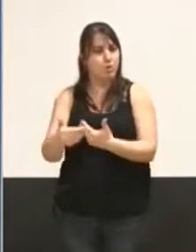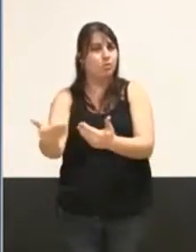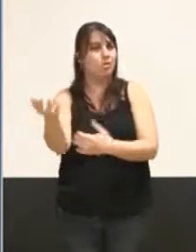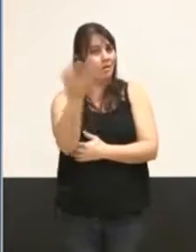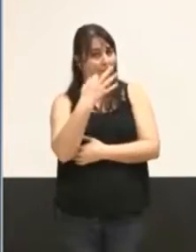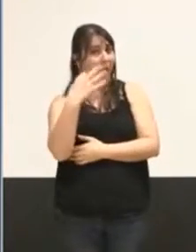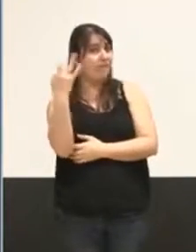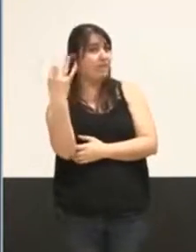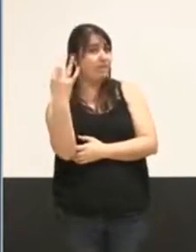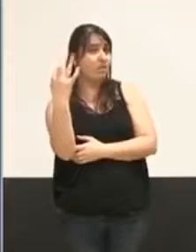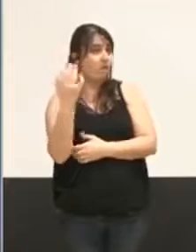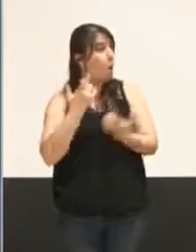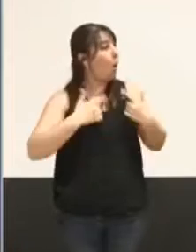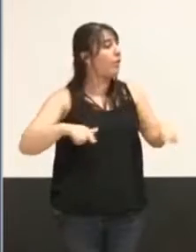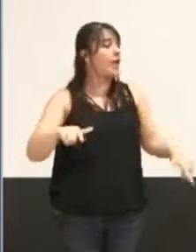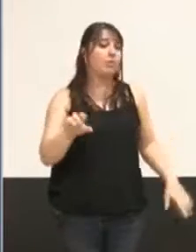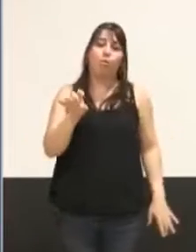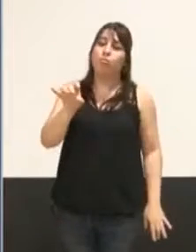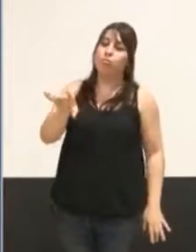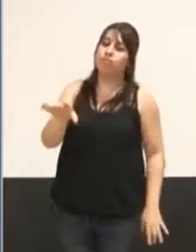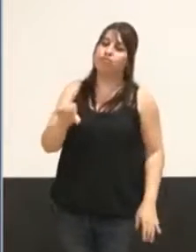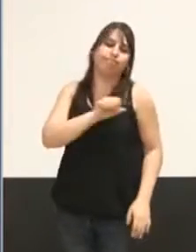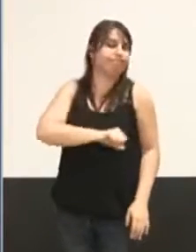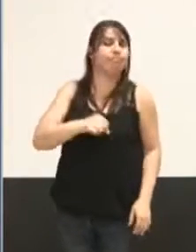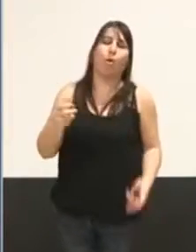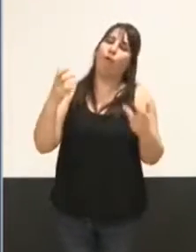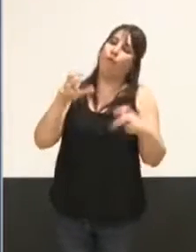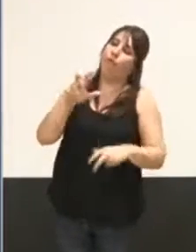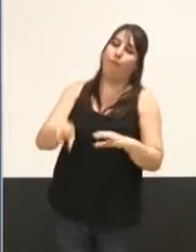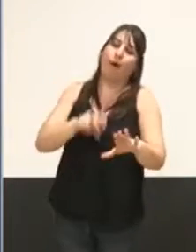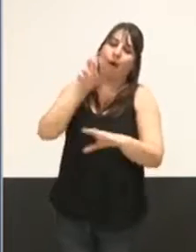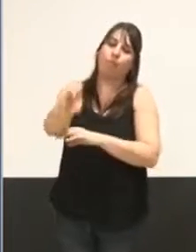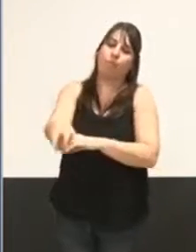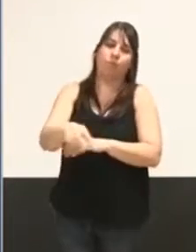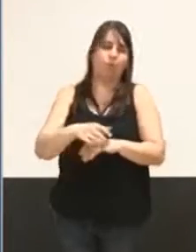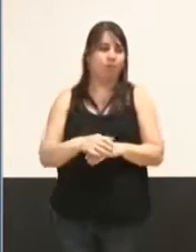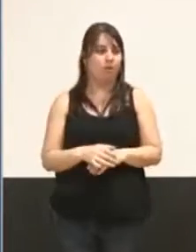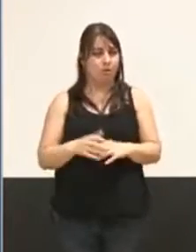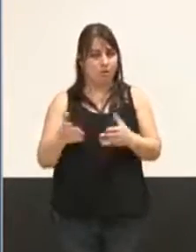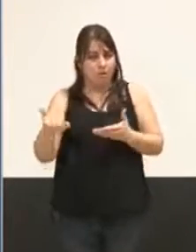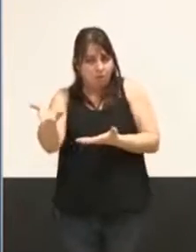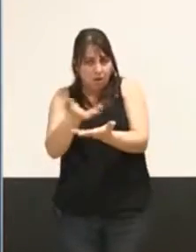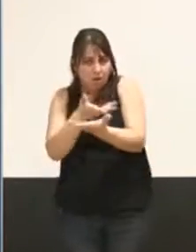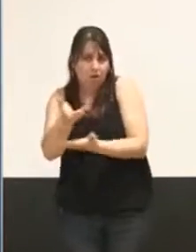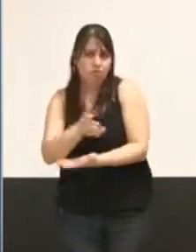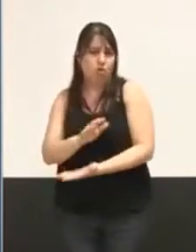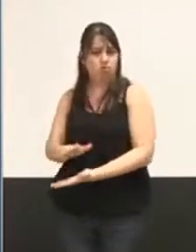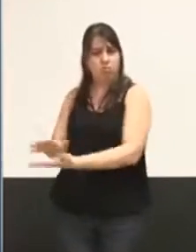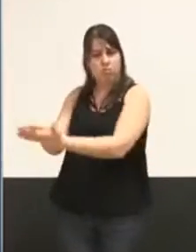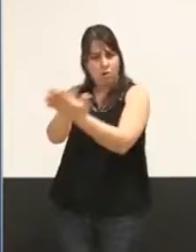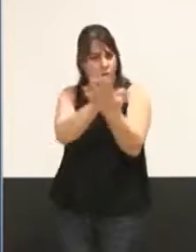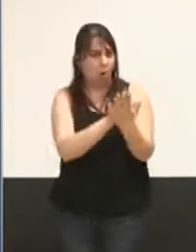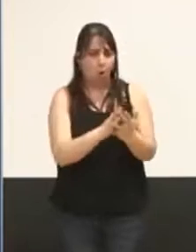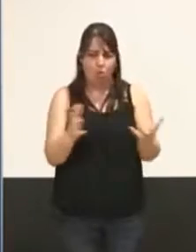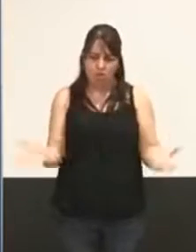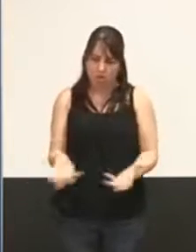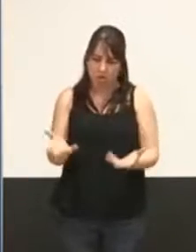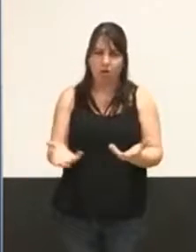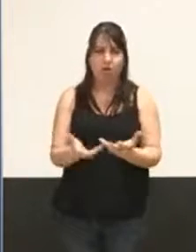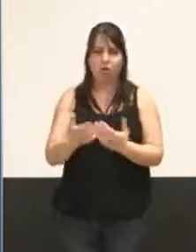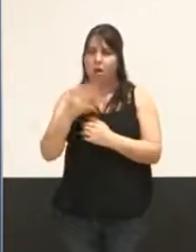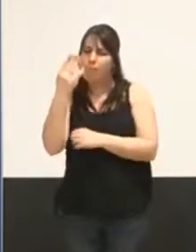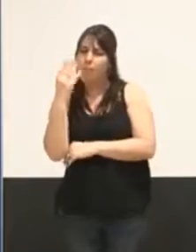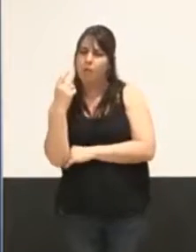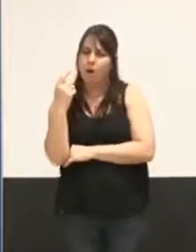nous sommes libres de ne pas nous y rendre, de contribuer à favoriser les échanges et les rencontres pour encore mieux comprendre